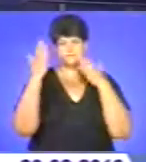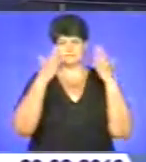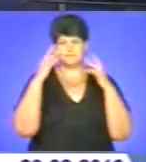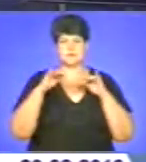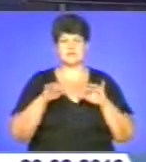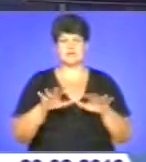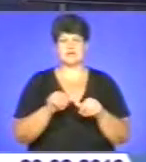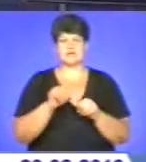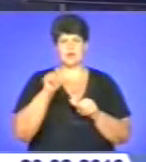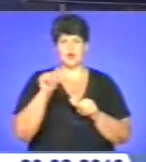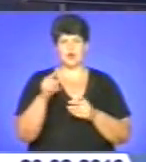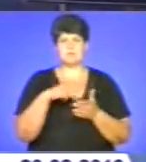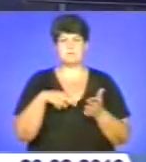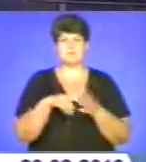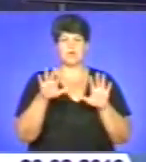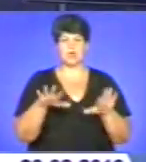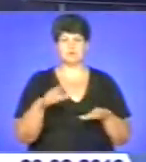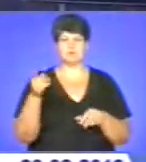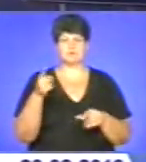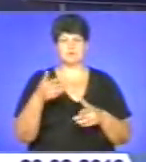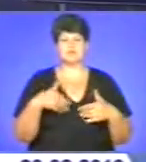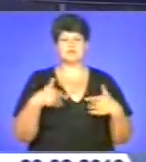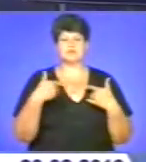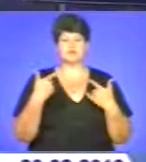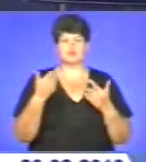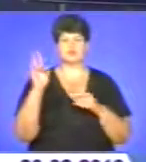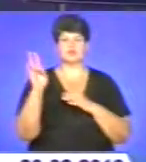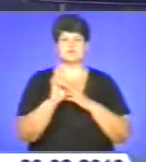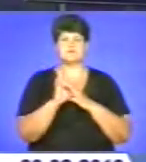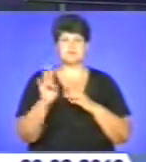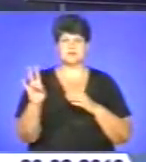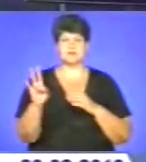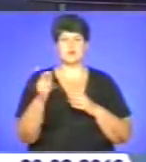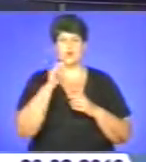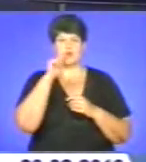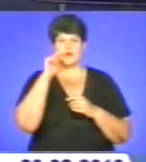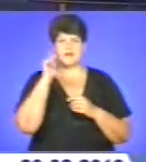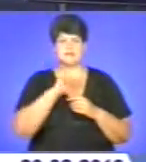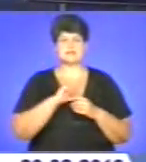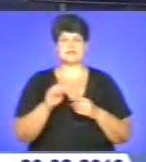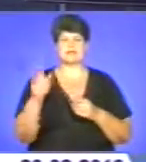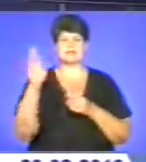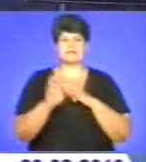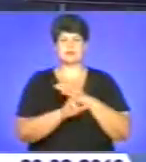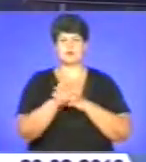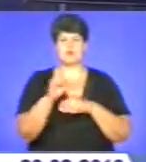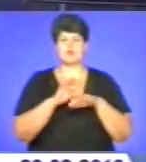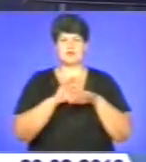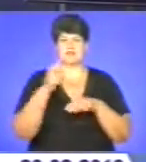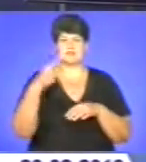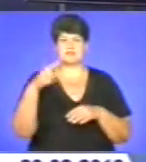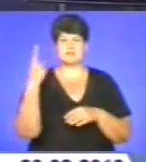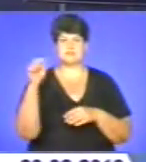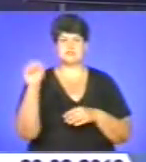заходів. Крім того, міський голова Тернополя звернувся до священнослужителів українських церков з проханням провести 21